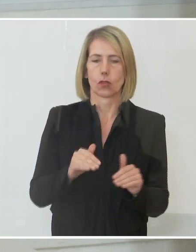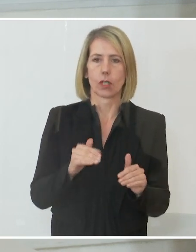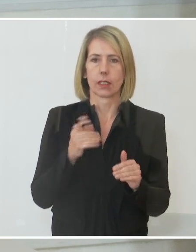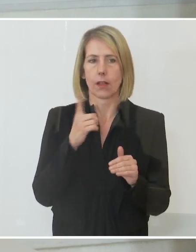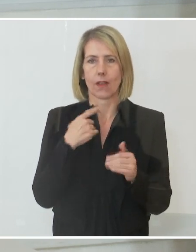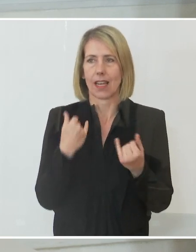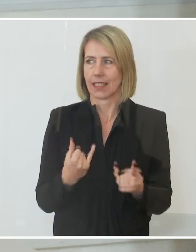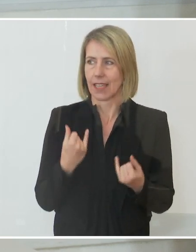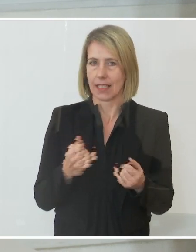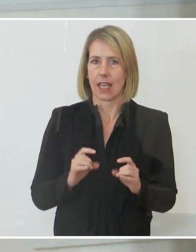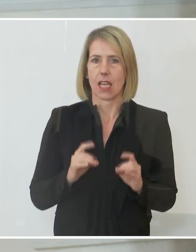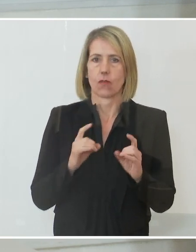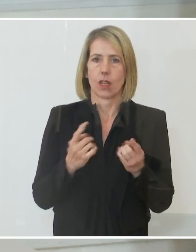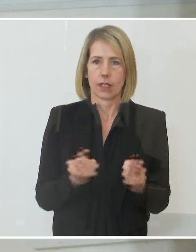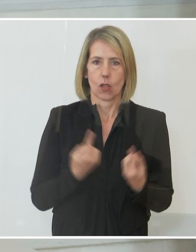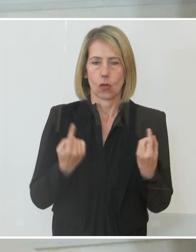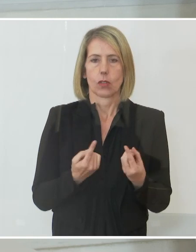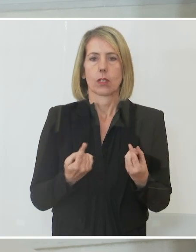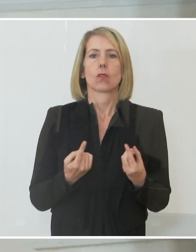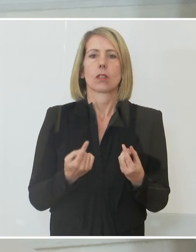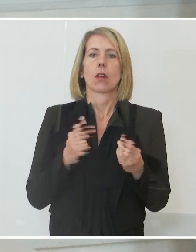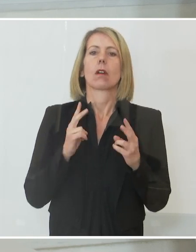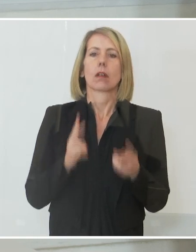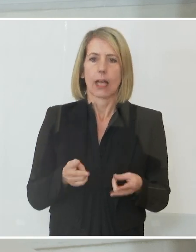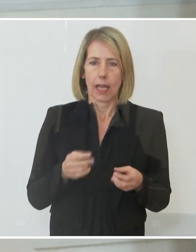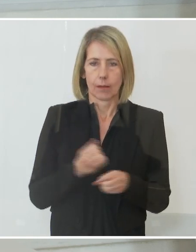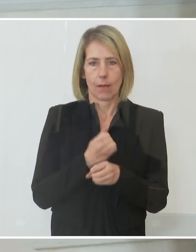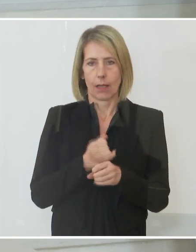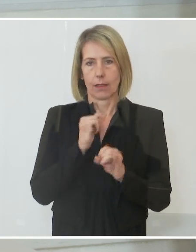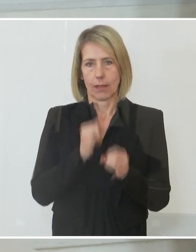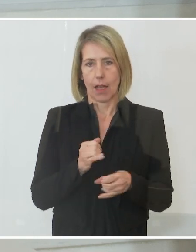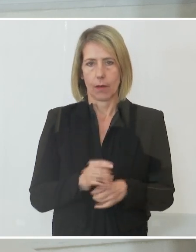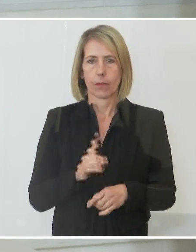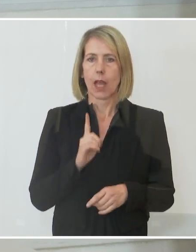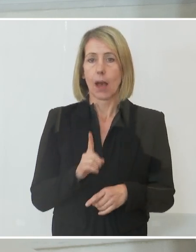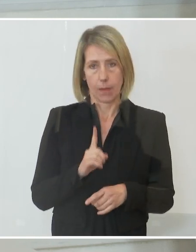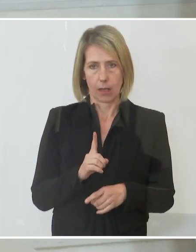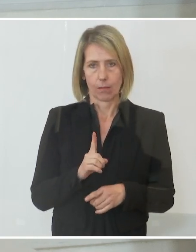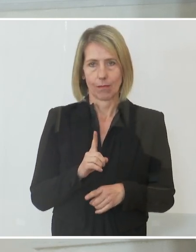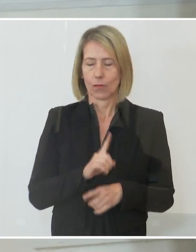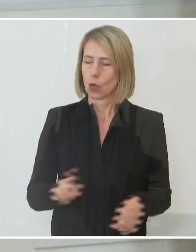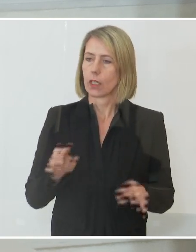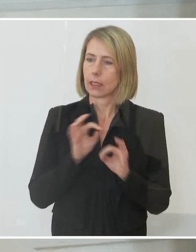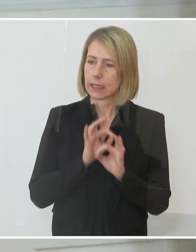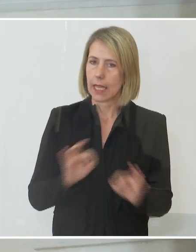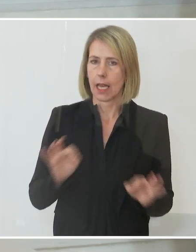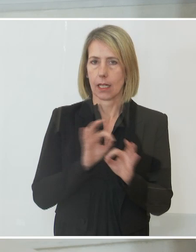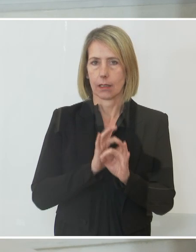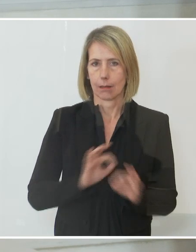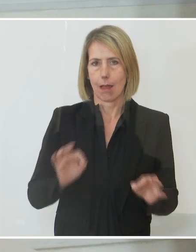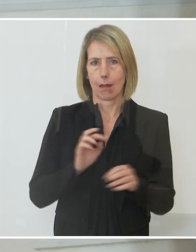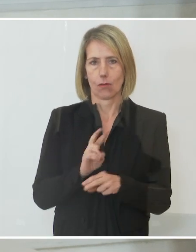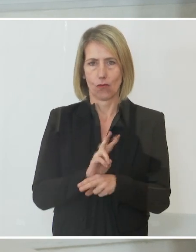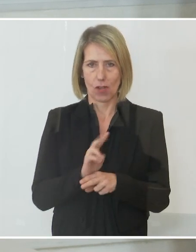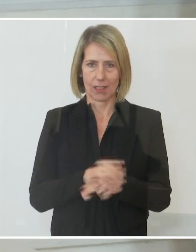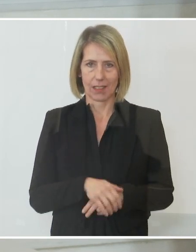zeitigen Infektionslage vertretbar sind. Allerdings nur mit größter Vorsicht. Und hierzu gehört auch, dass